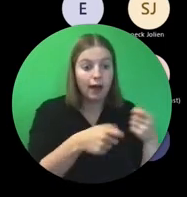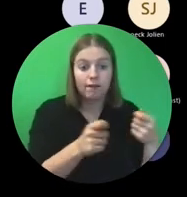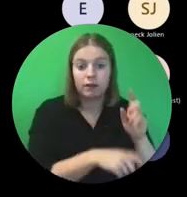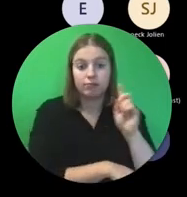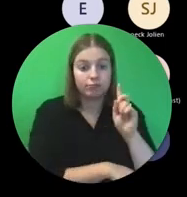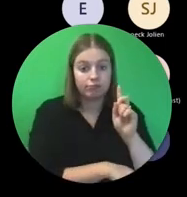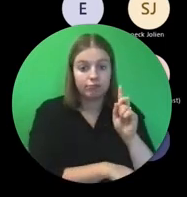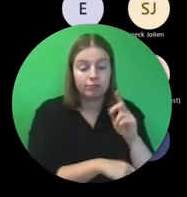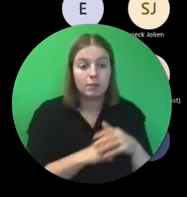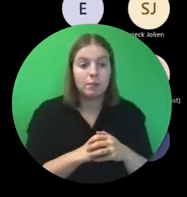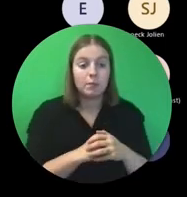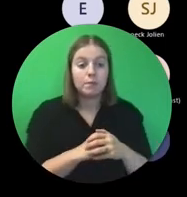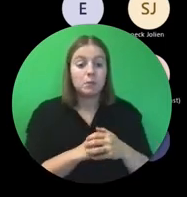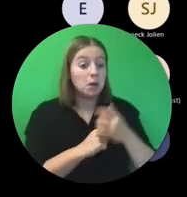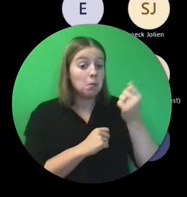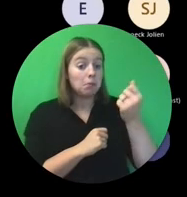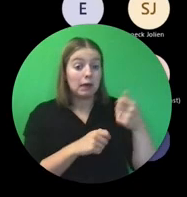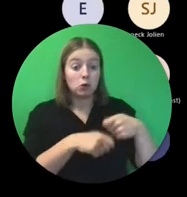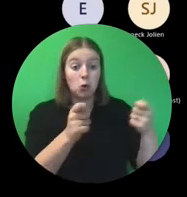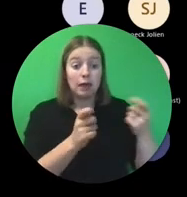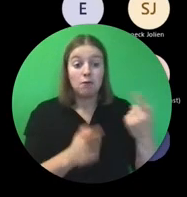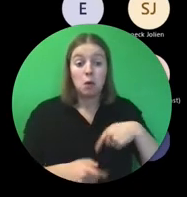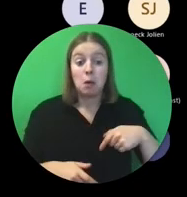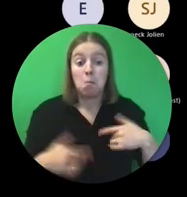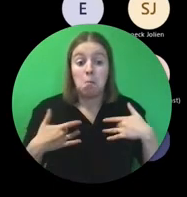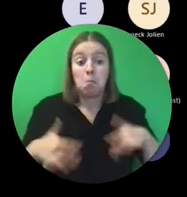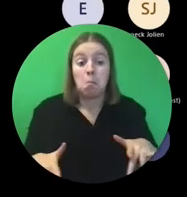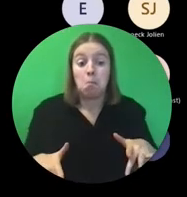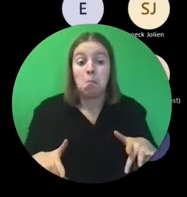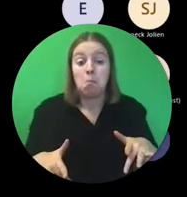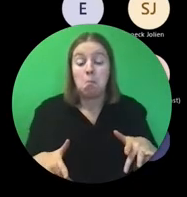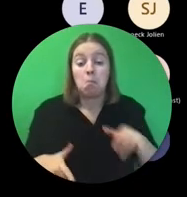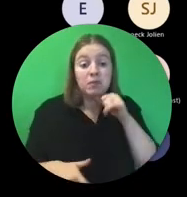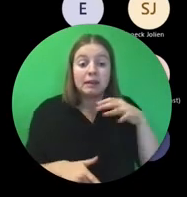uitgaven interesseert ons eigenlijk niet. Dat is niet relevant.